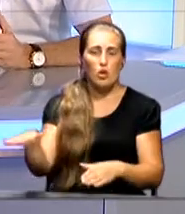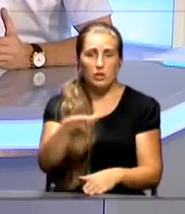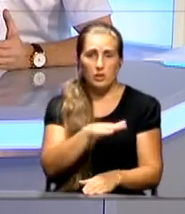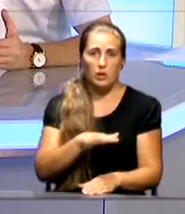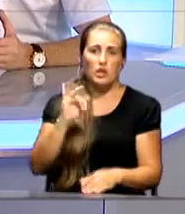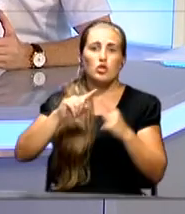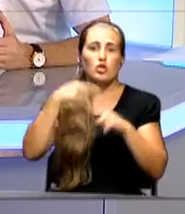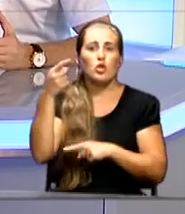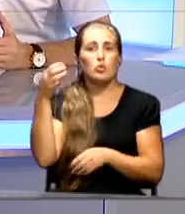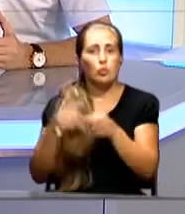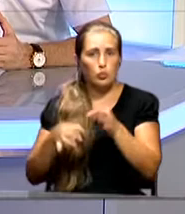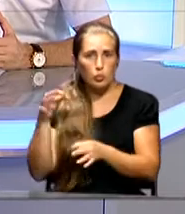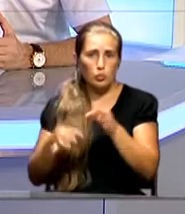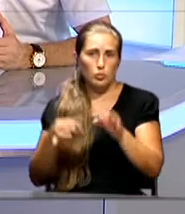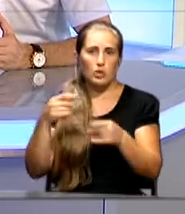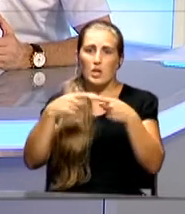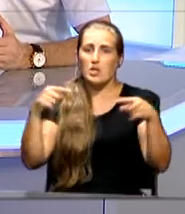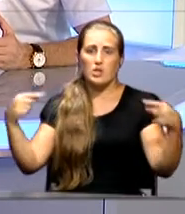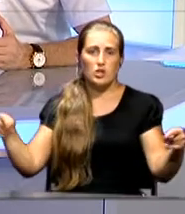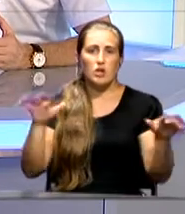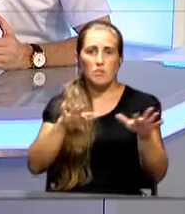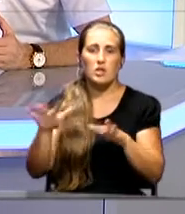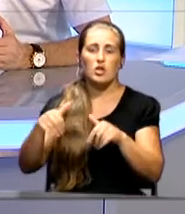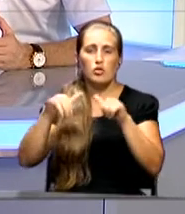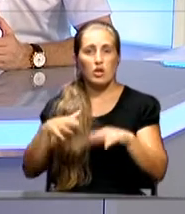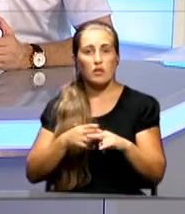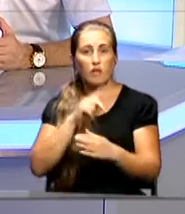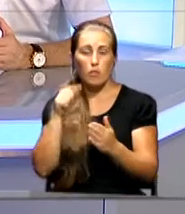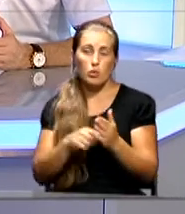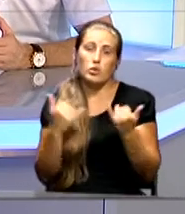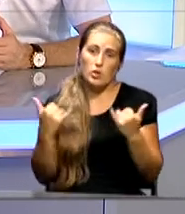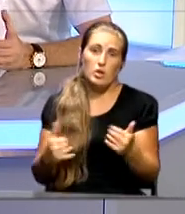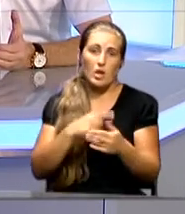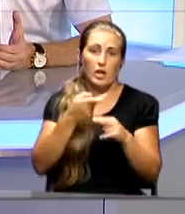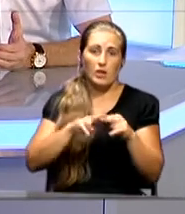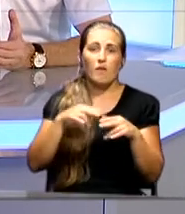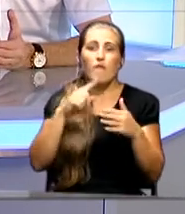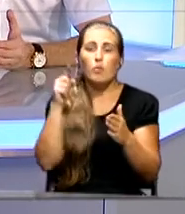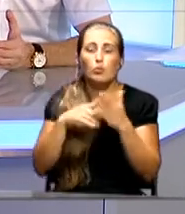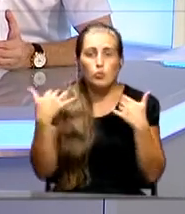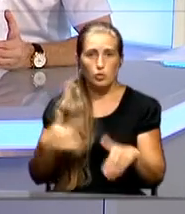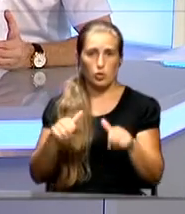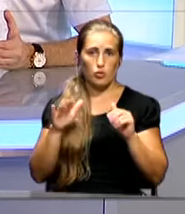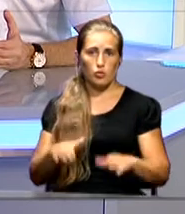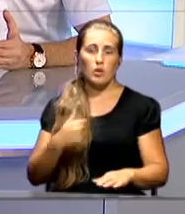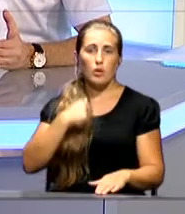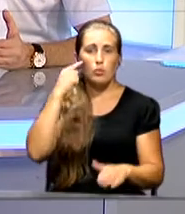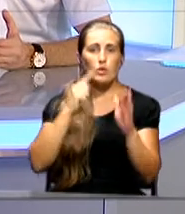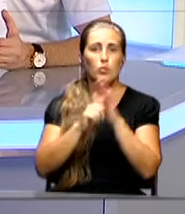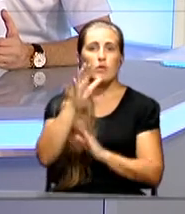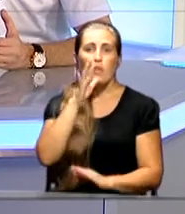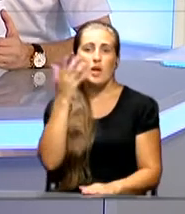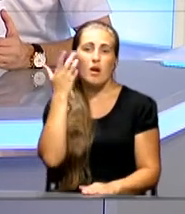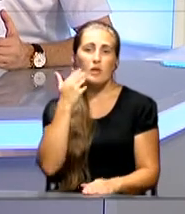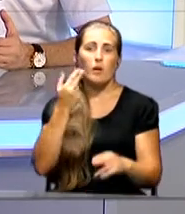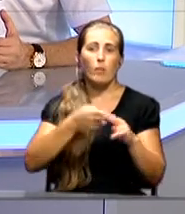суды различных инстанций решали этот вопрос. К счастью, этот вопрос решен, и я думаю, наступит тот момент, когда и по честным